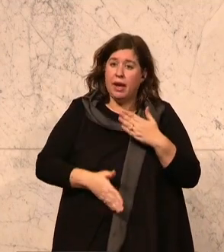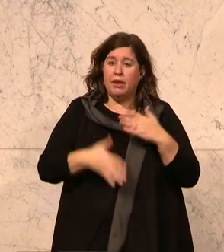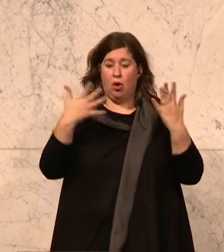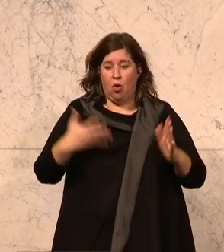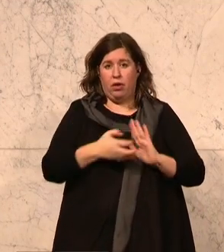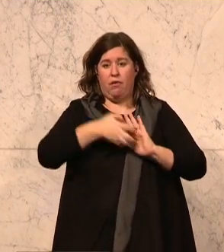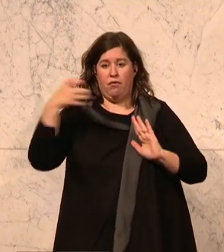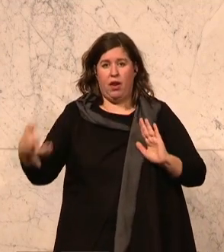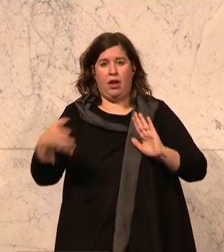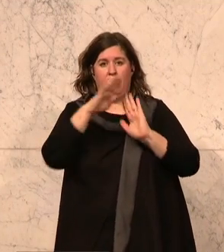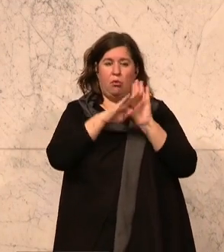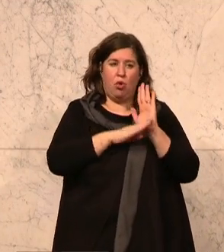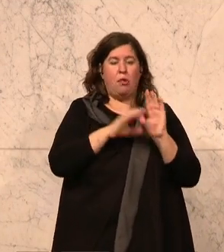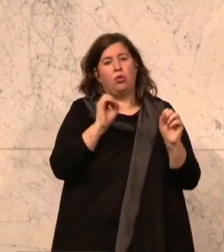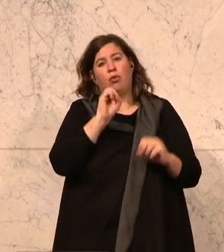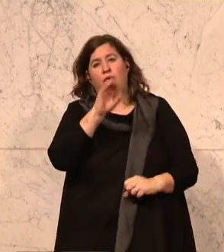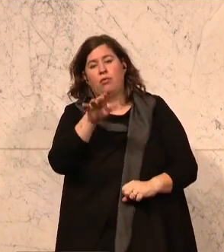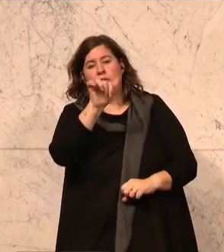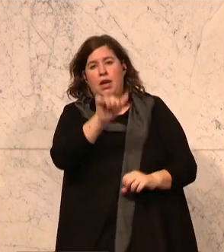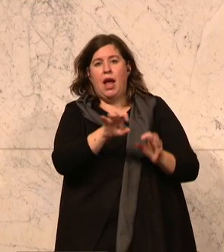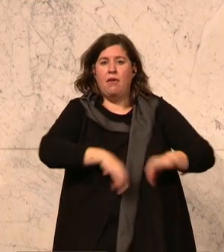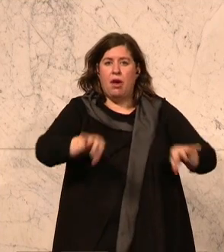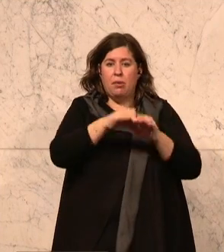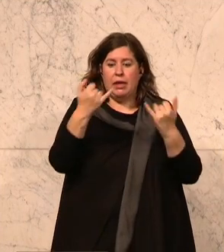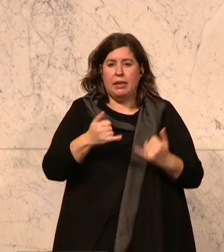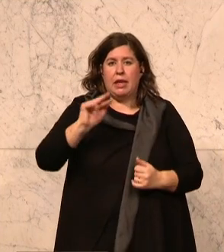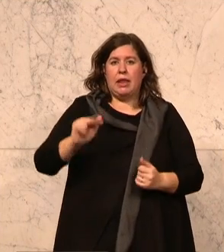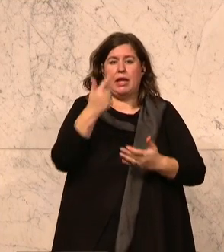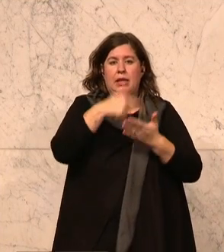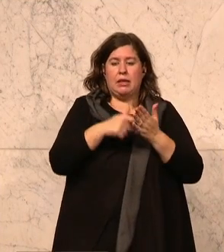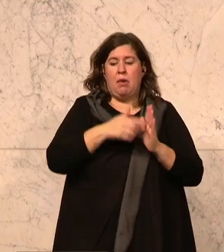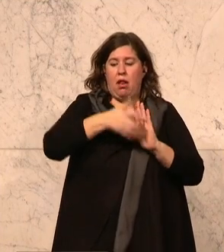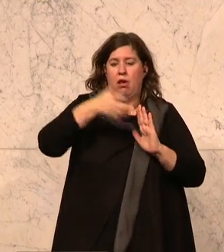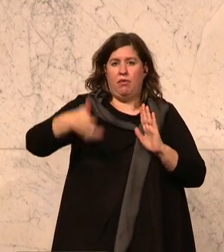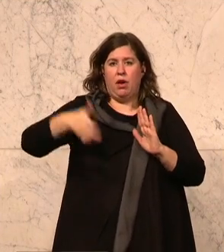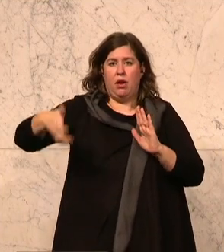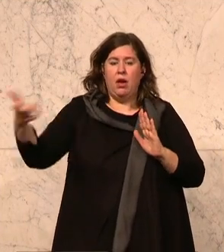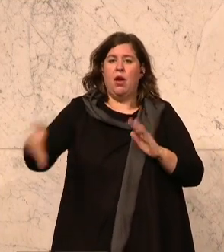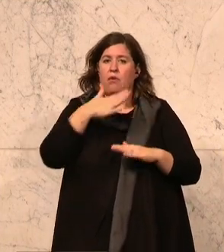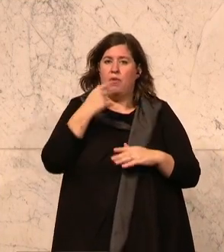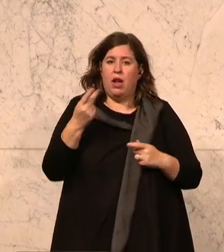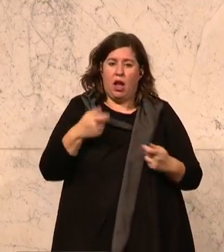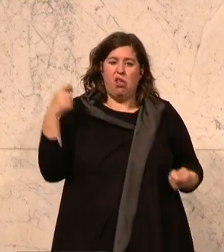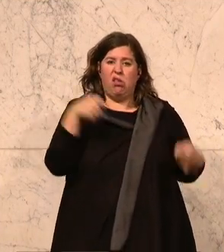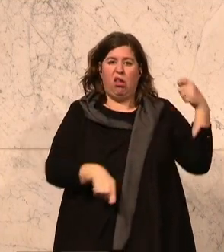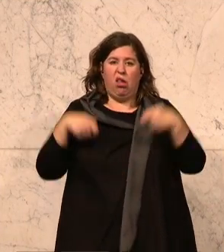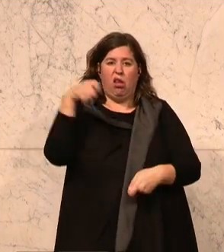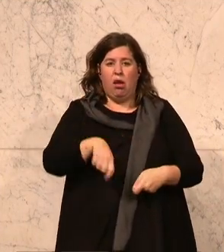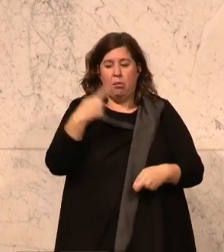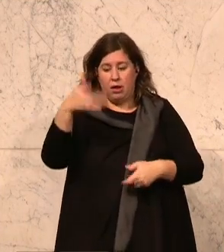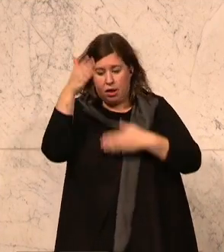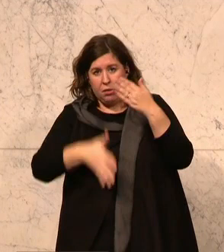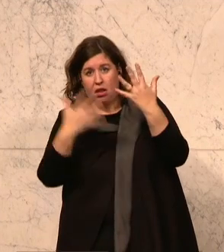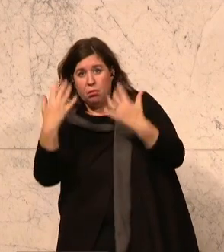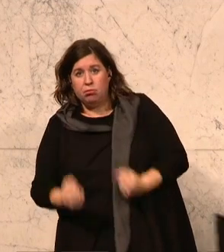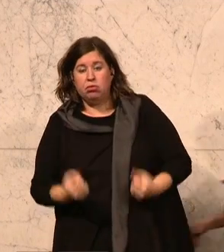heute dieses Programm oder diese 15a-Vereinbarung zum dritten Mal. Wir stopfen hier sehr, sehr viel Geld hinein, aber wir wissen am Ende nicht, was